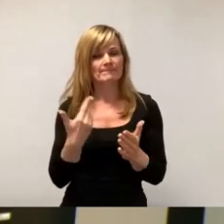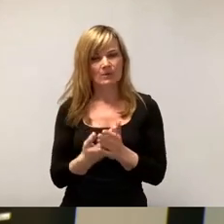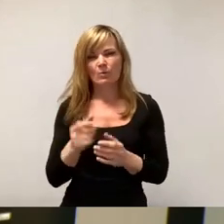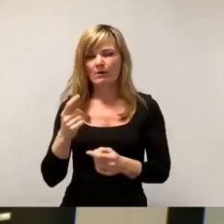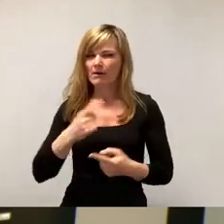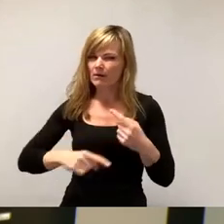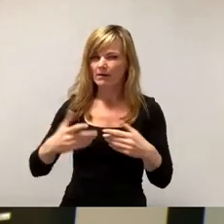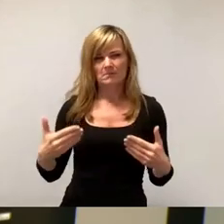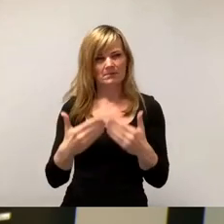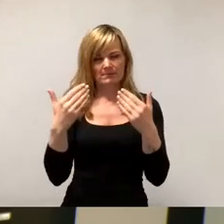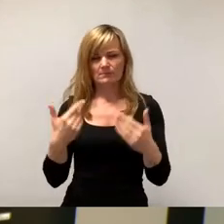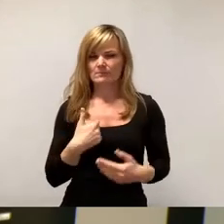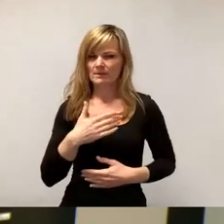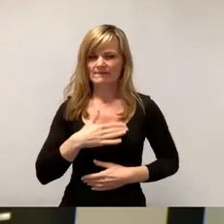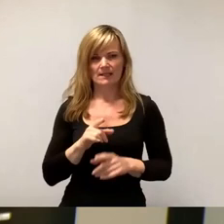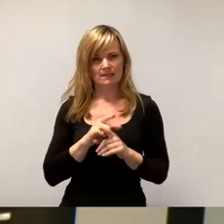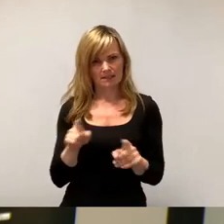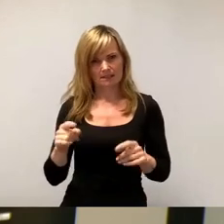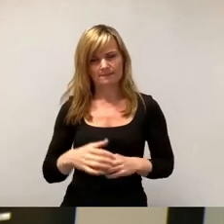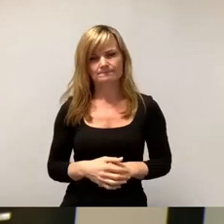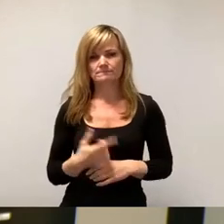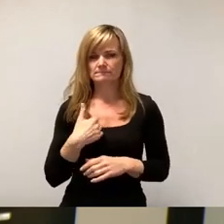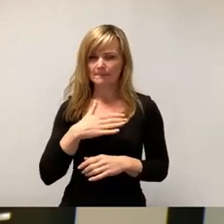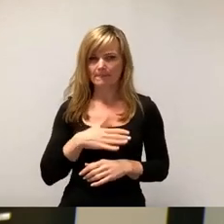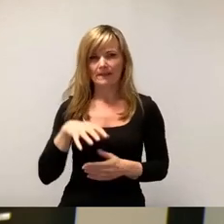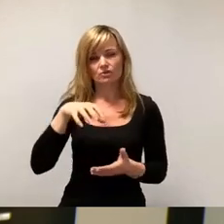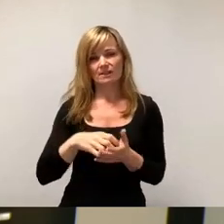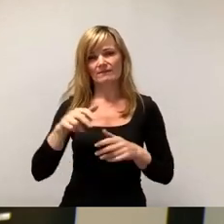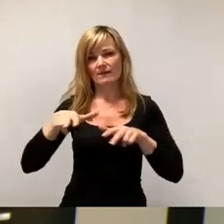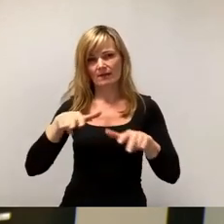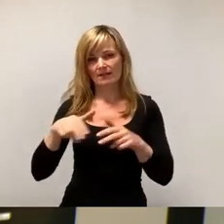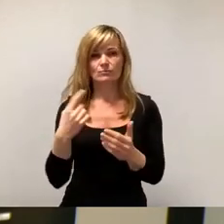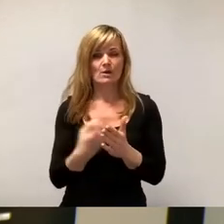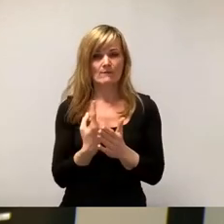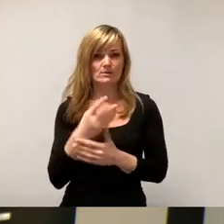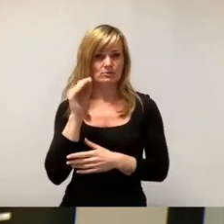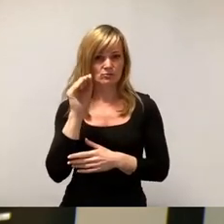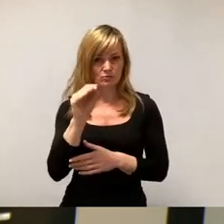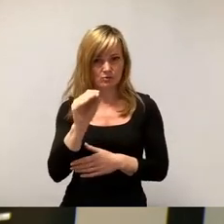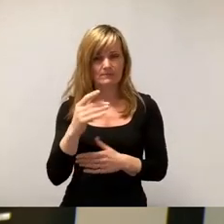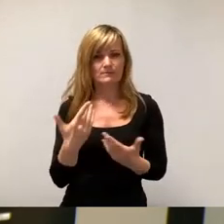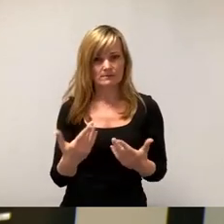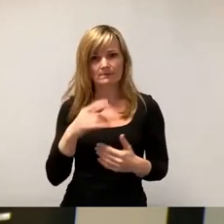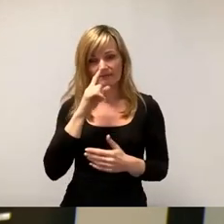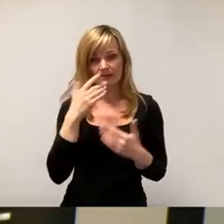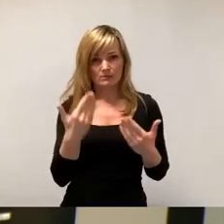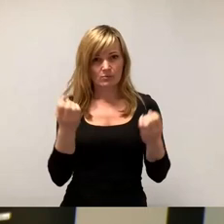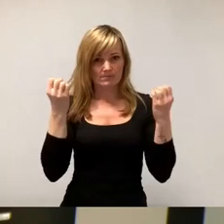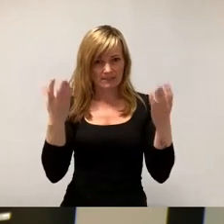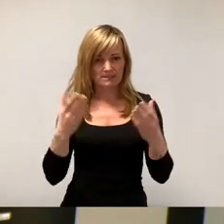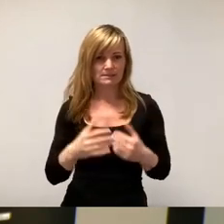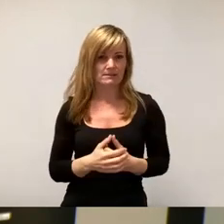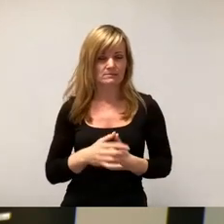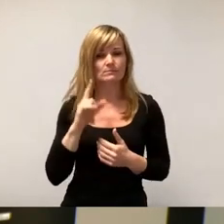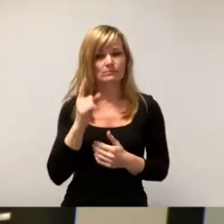gefällt mir nicht. Ich möchte die Stadtverwaltung auffordern in Zukunft, wenn also solche Sachen passieren, müssen